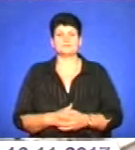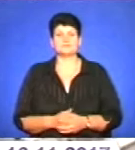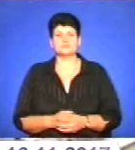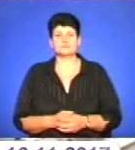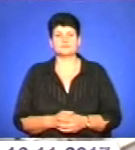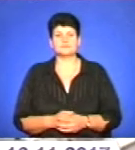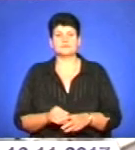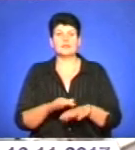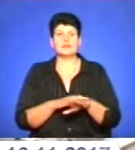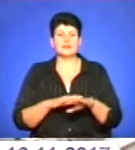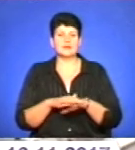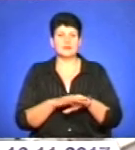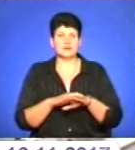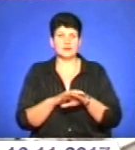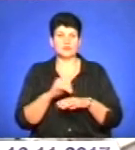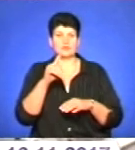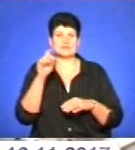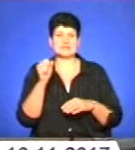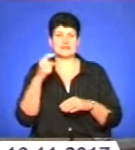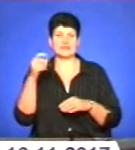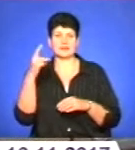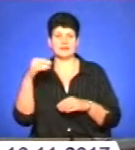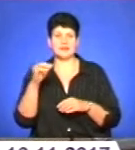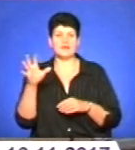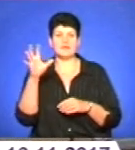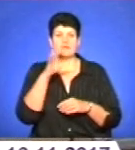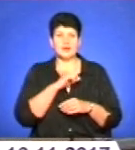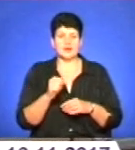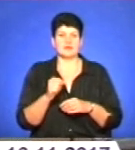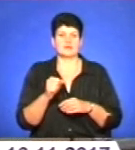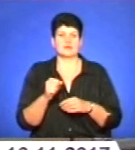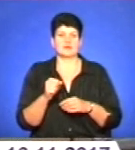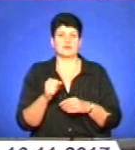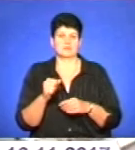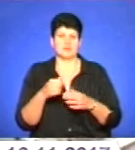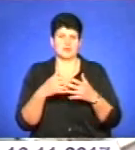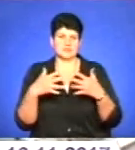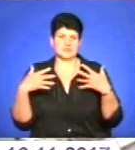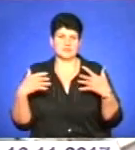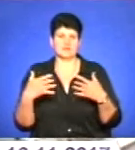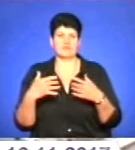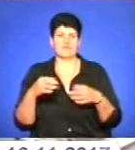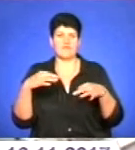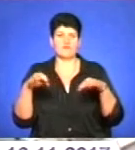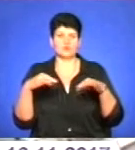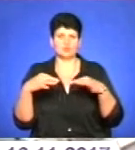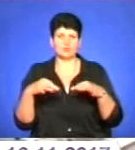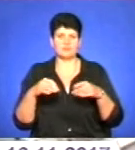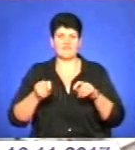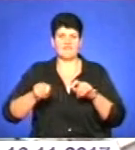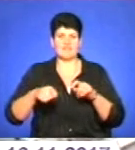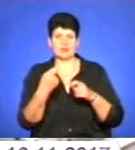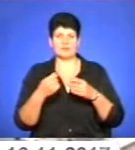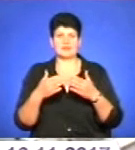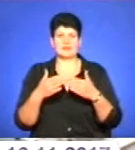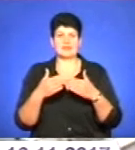На ринку західний двоє невідомих осіб викрили майно з салону автомобіля Тернополянина. Не приховуючись, чоловіки виламали двері і забрали з